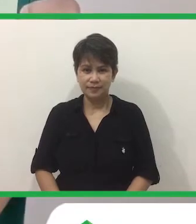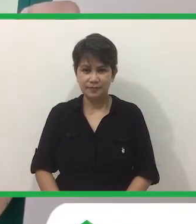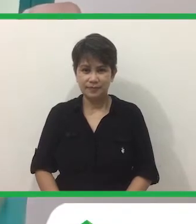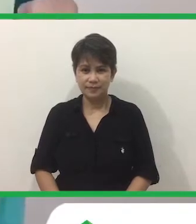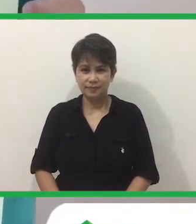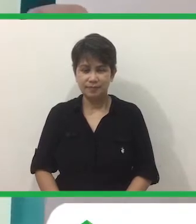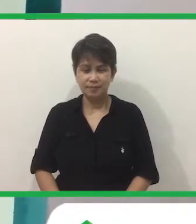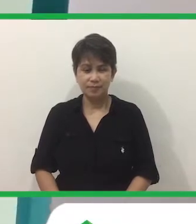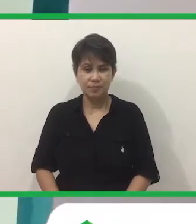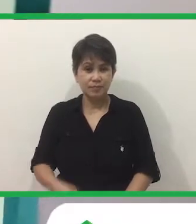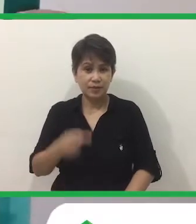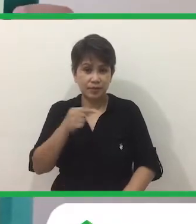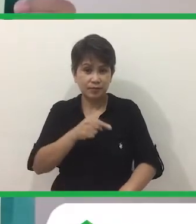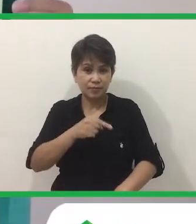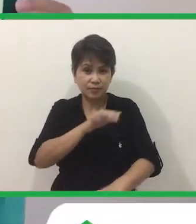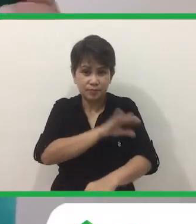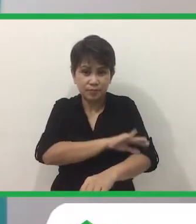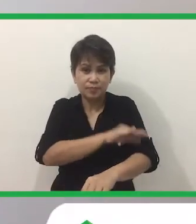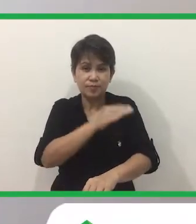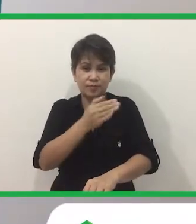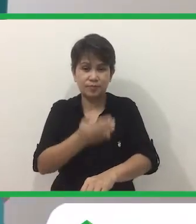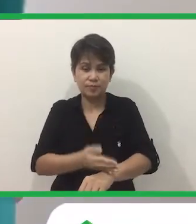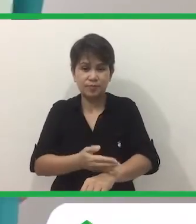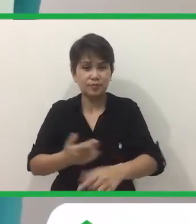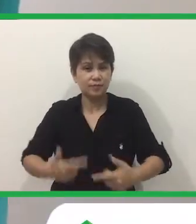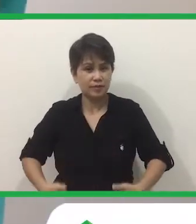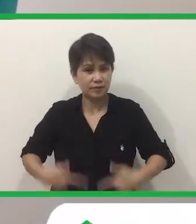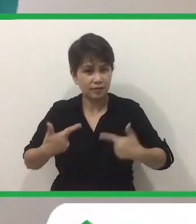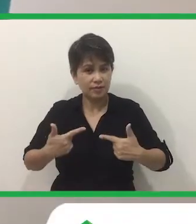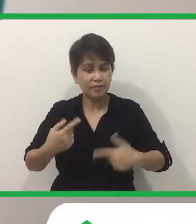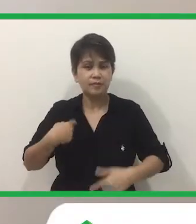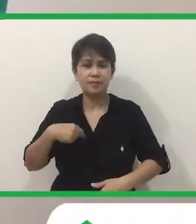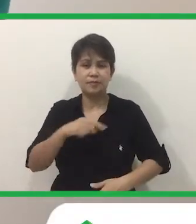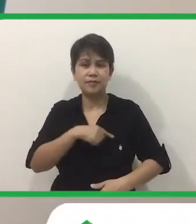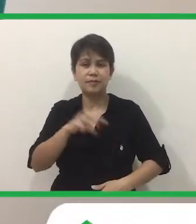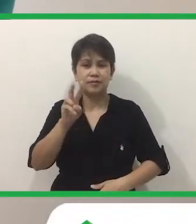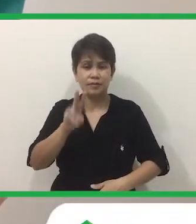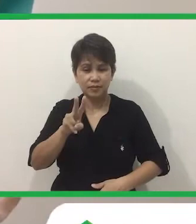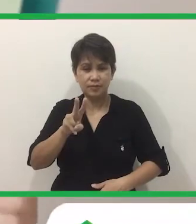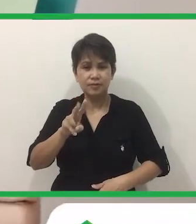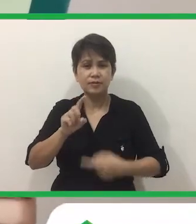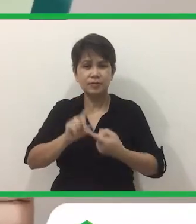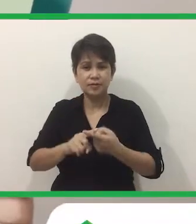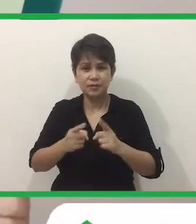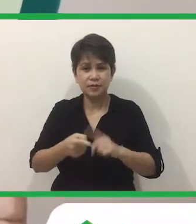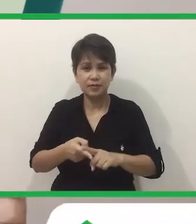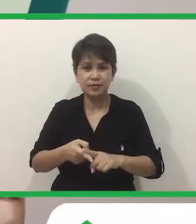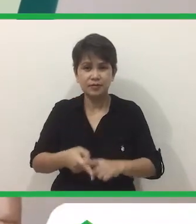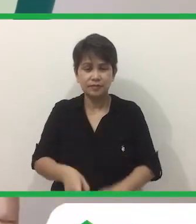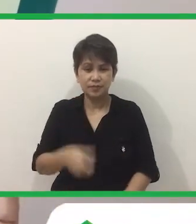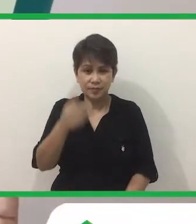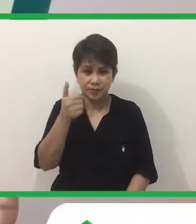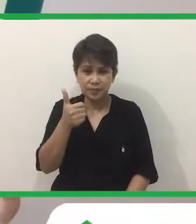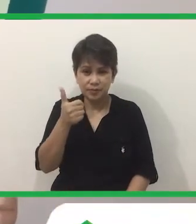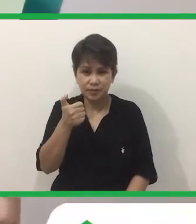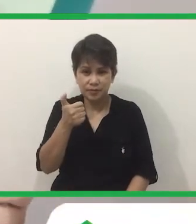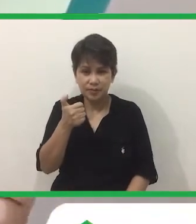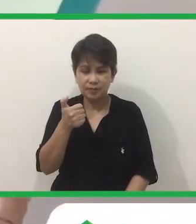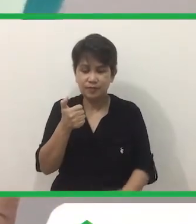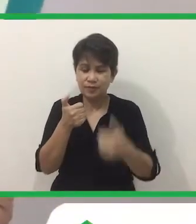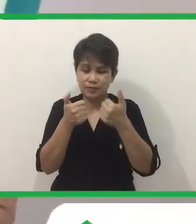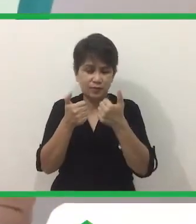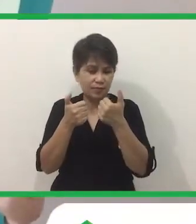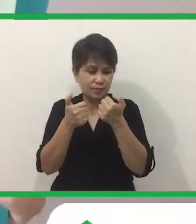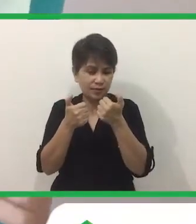Ayan Ako, baka itong burol na ito ay dito nakatira ang ating dalawang kaibigan na si Mr. Wiggle At Mr.